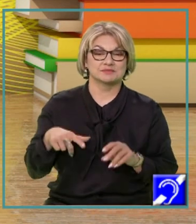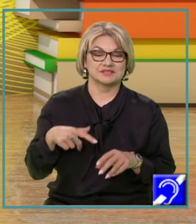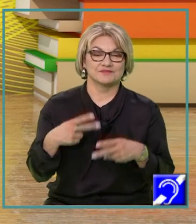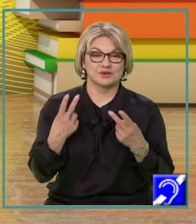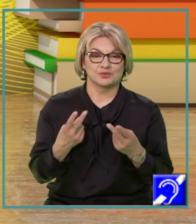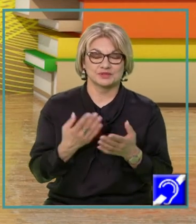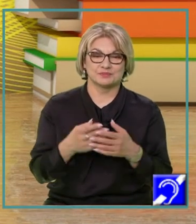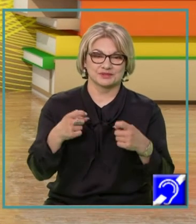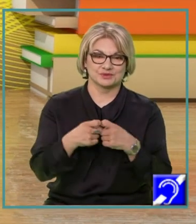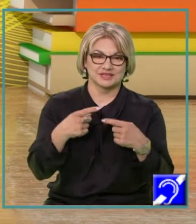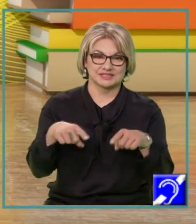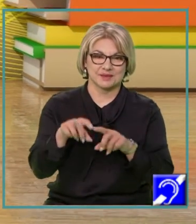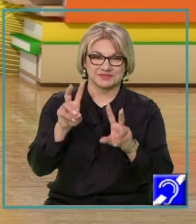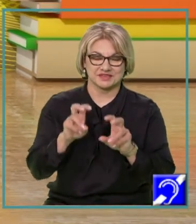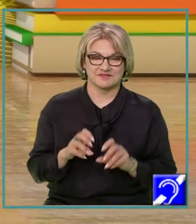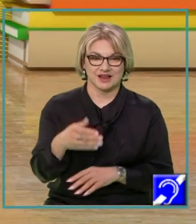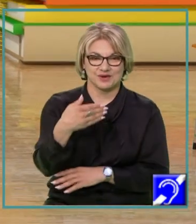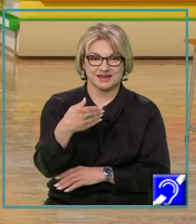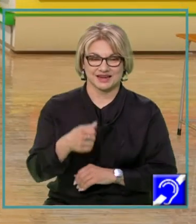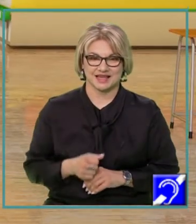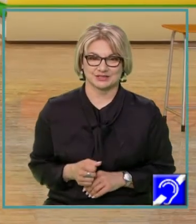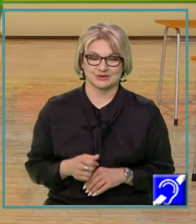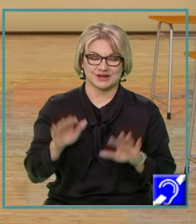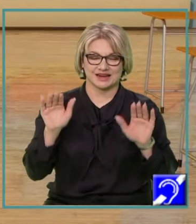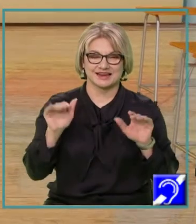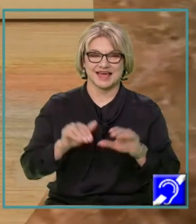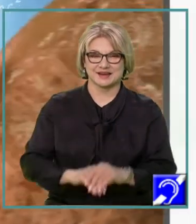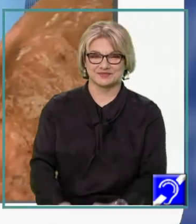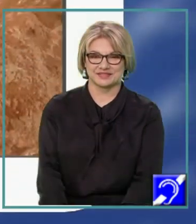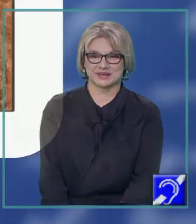pentru examenul de valoare națională. La revedere!